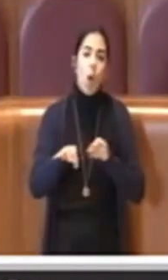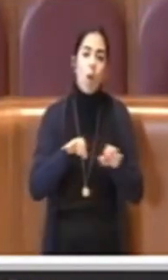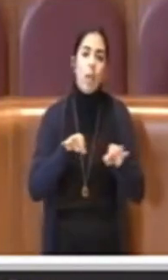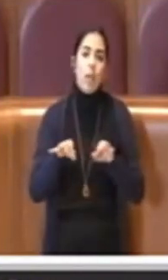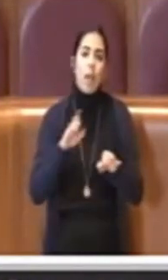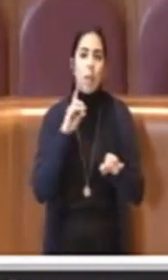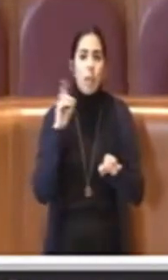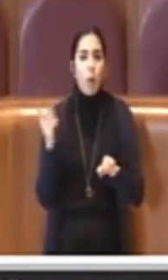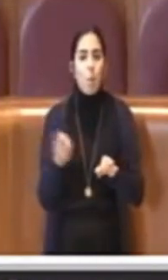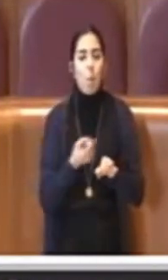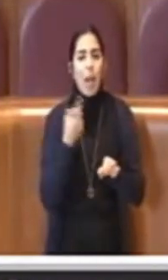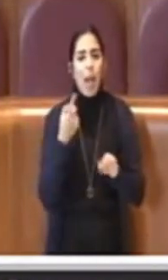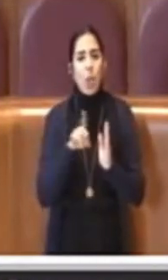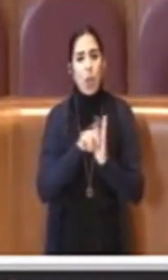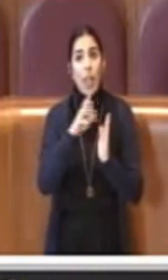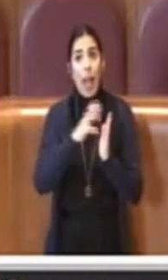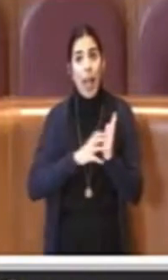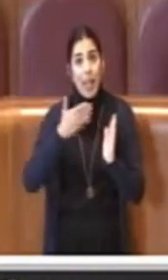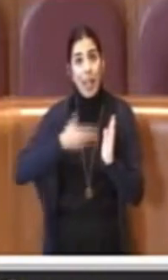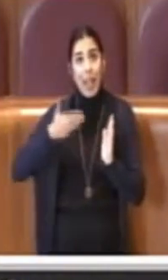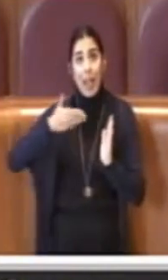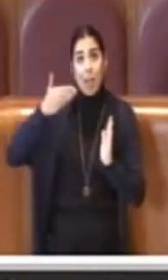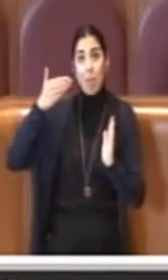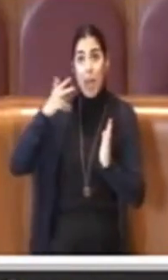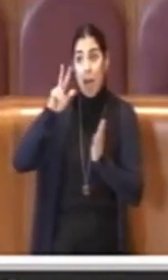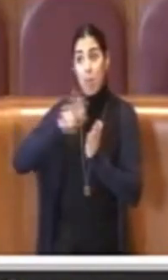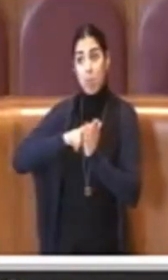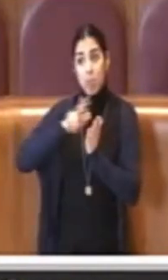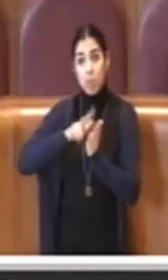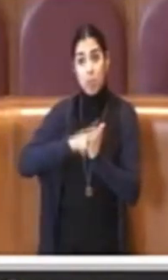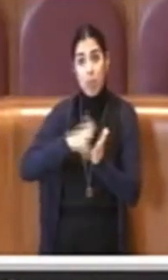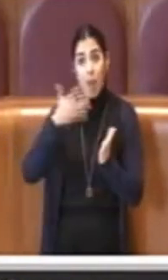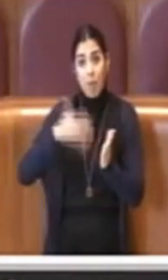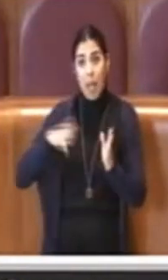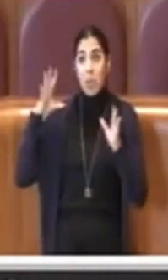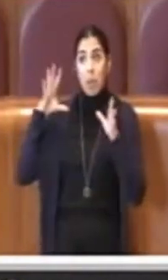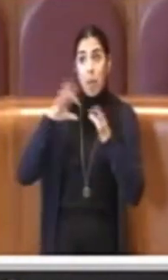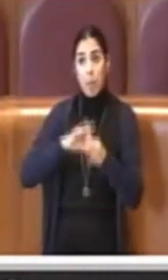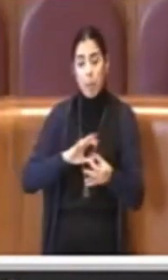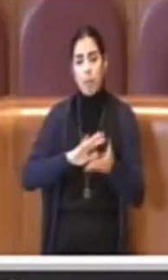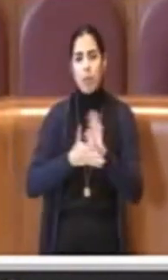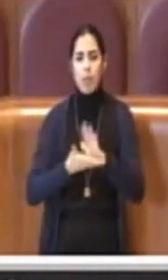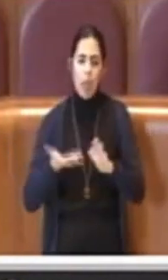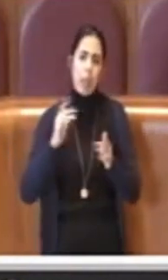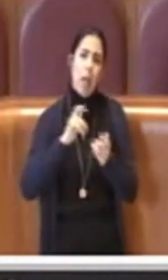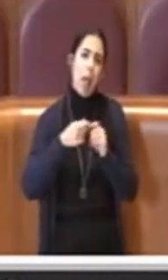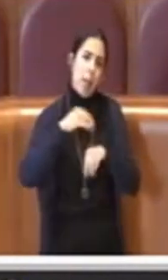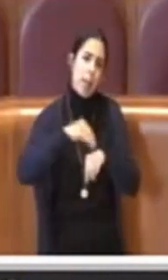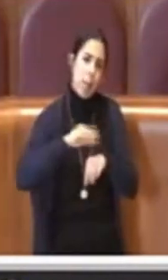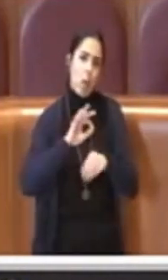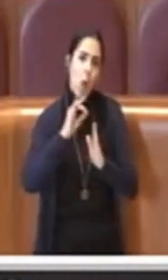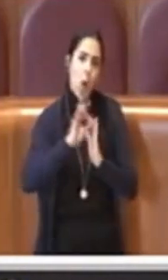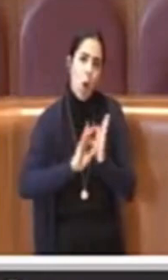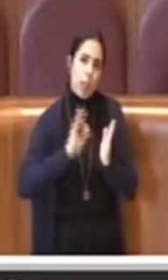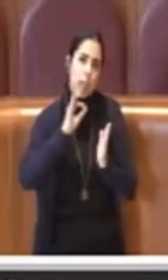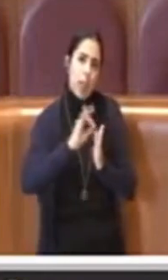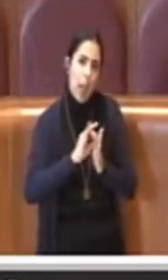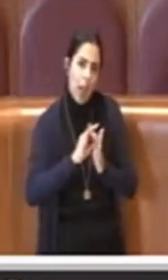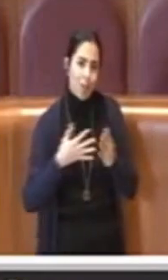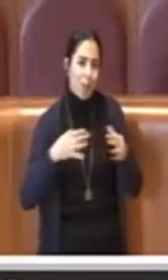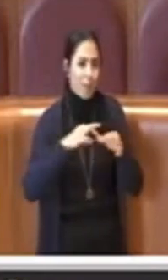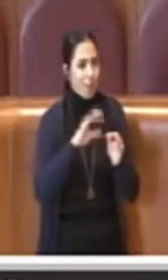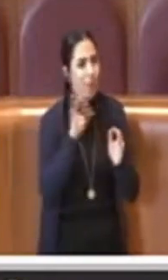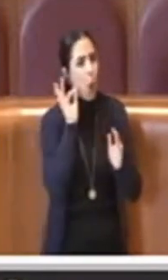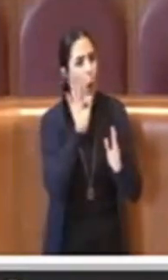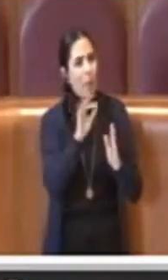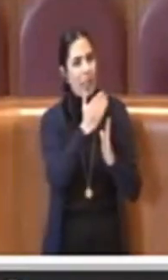le deliberazioni, le determinazioni che l'assemblea capitolina ha adottato su questa materia in relazione agli obiettivi così